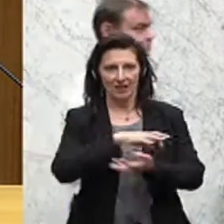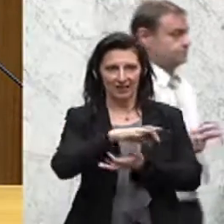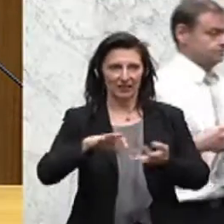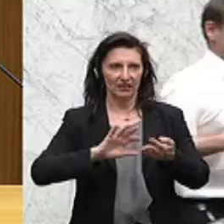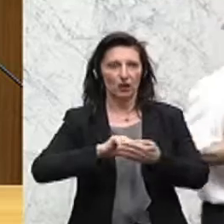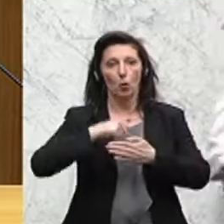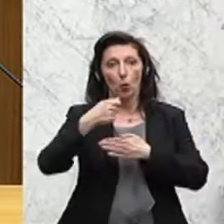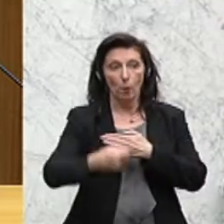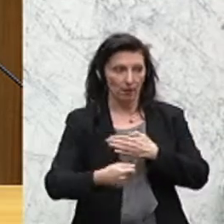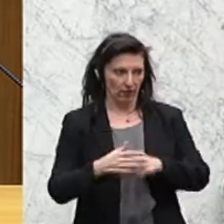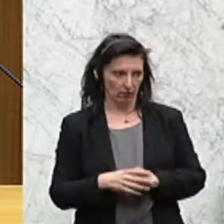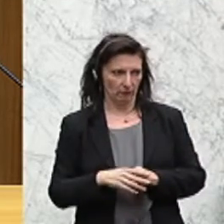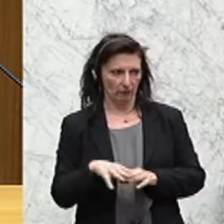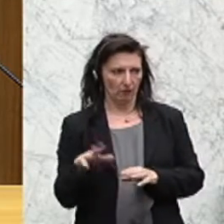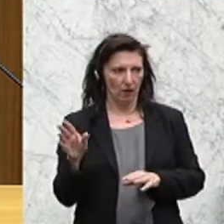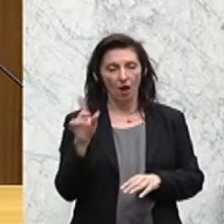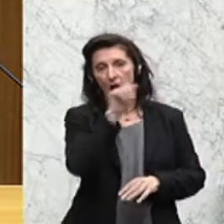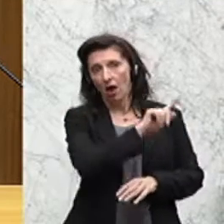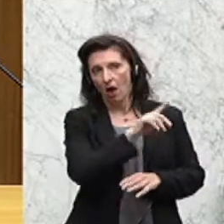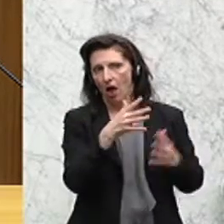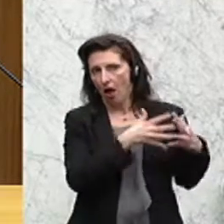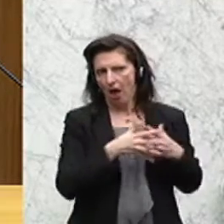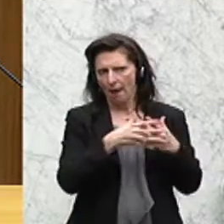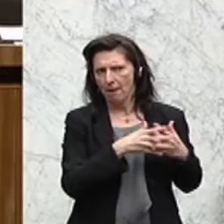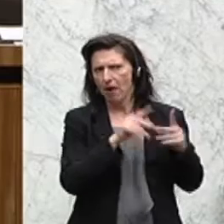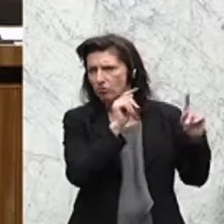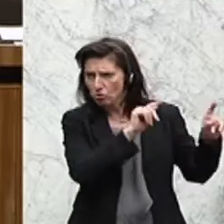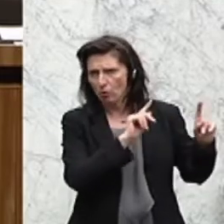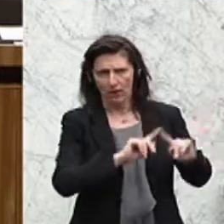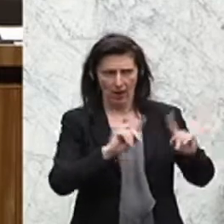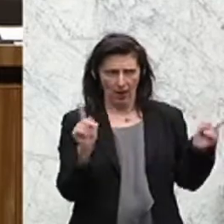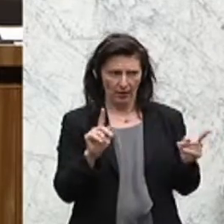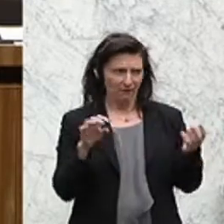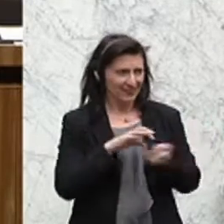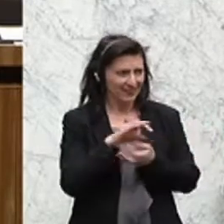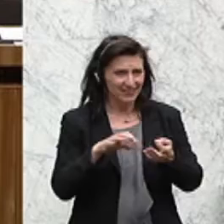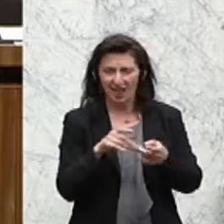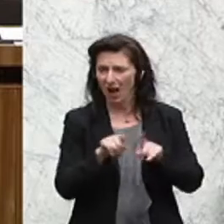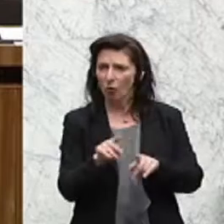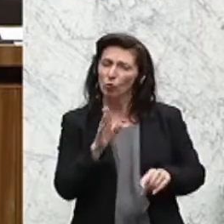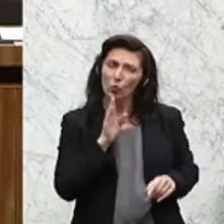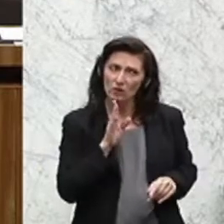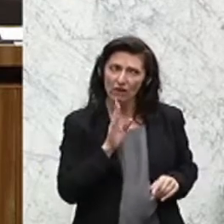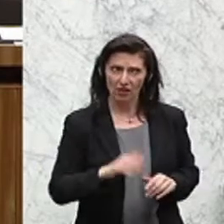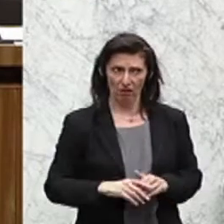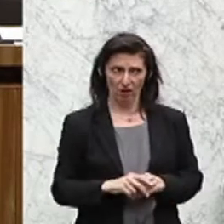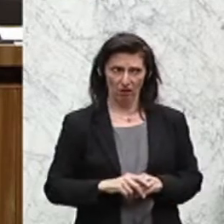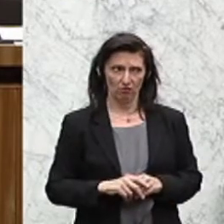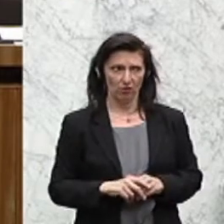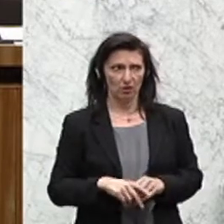jenseits des Atlantik und vieles besser als hier in Europa. Wenn da eine Krise ist, selbst die Konservativsten der Konservativen sagen,